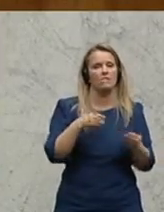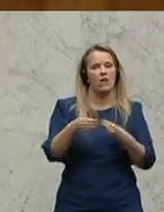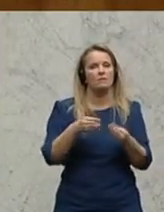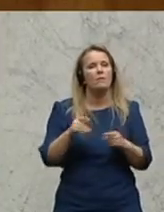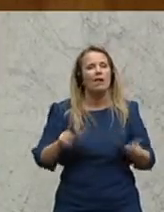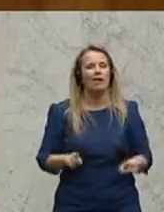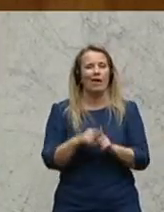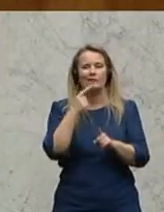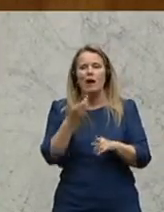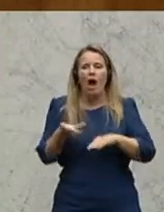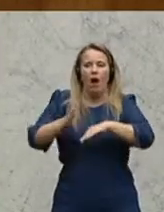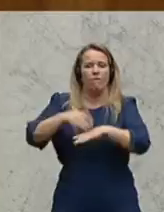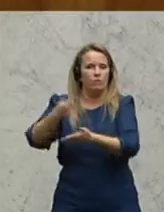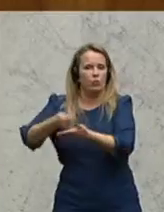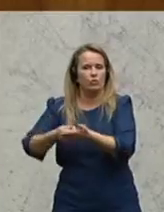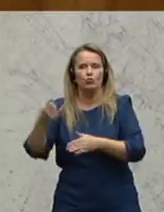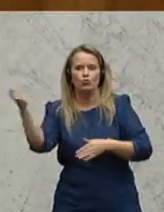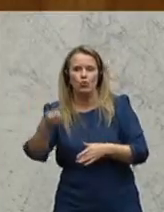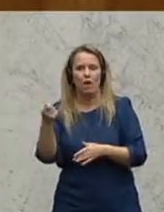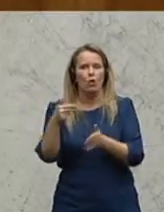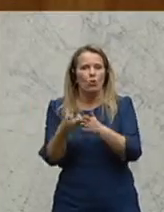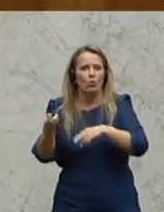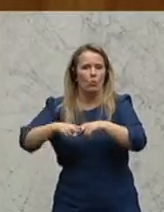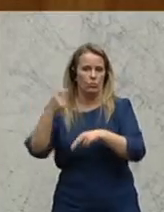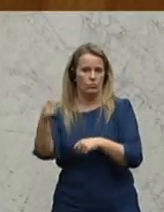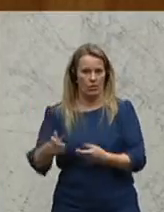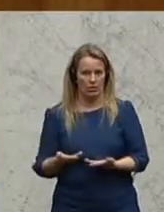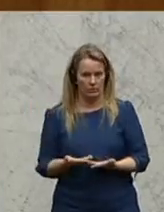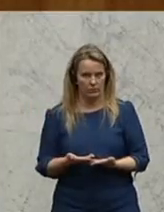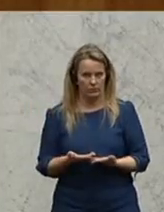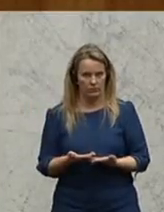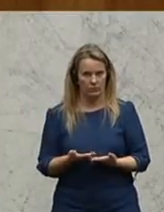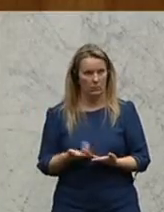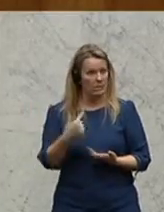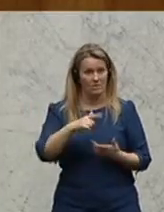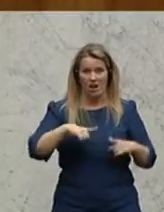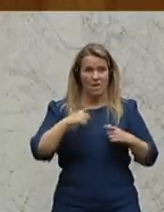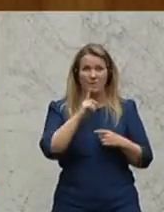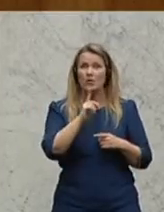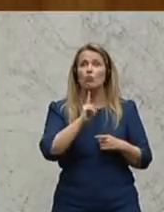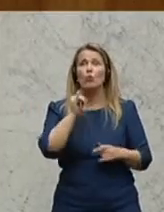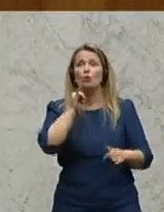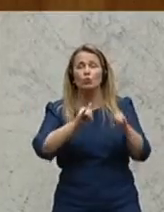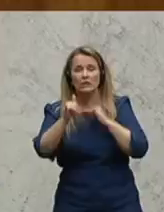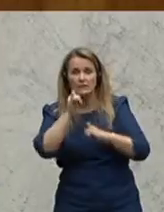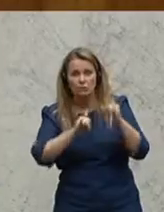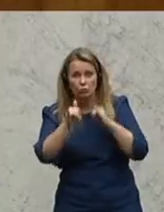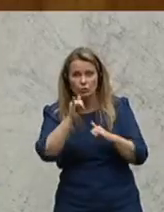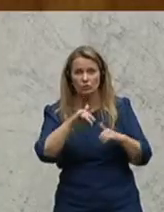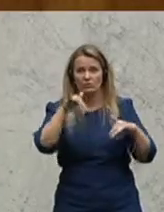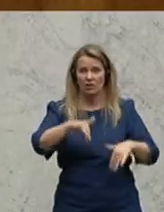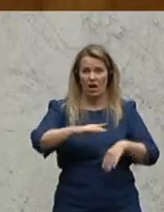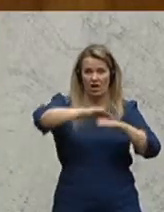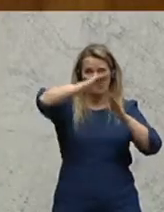sofort mit Mehrkosten abgestraft und verteuert wird. Wir erleben nicht nur im Tourismus hohen saisonalen